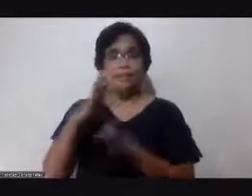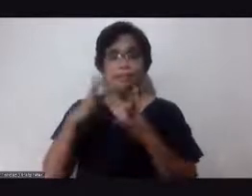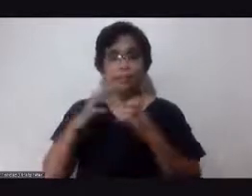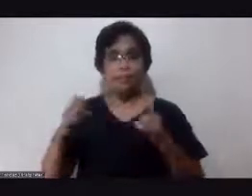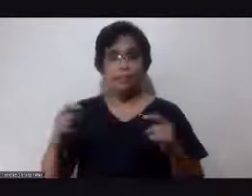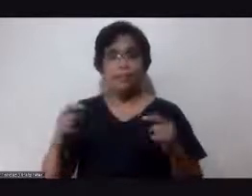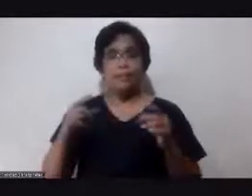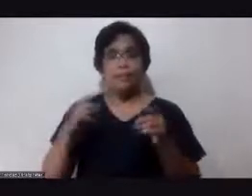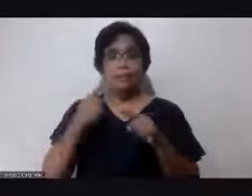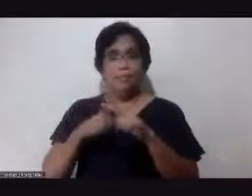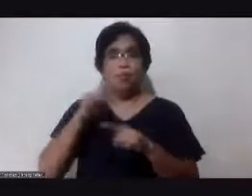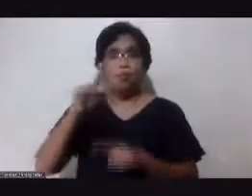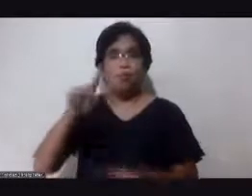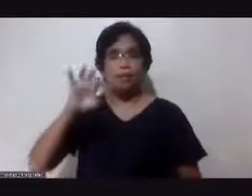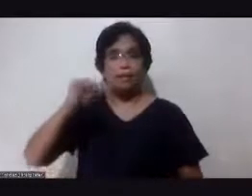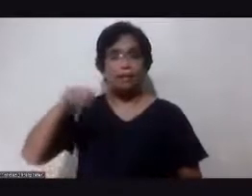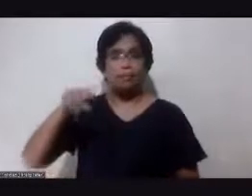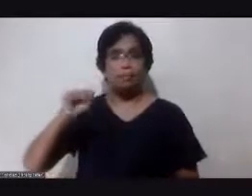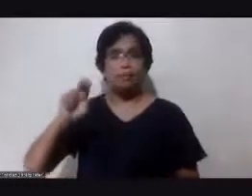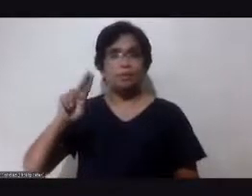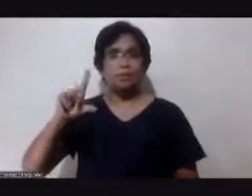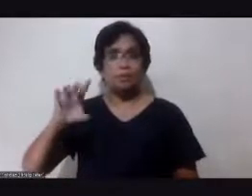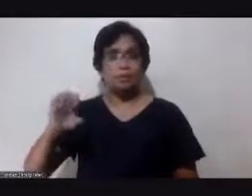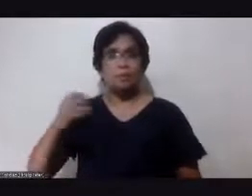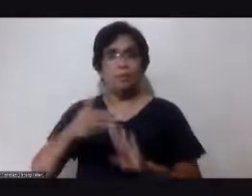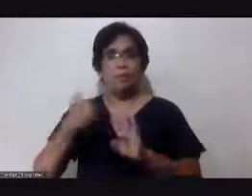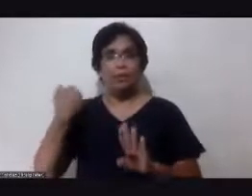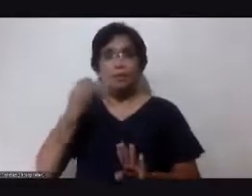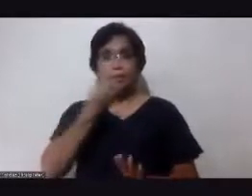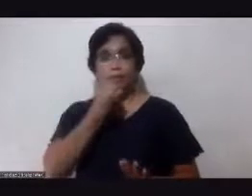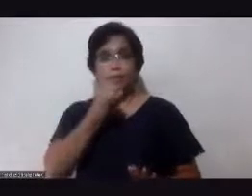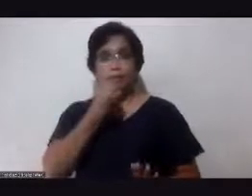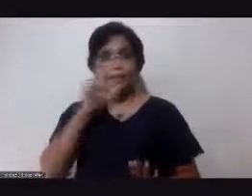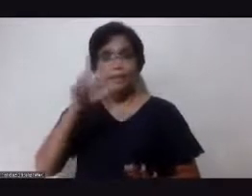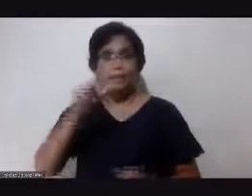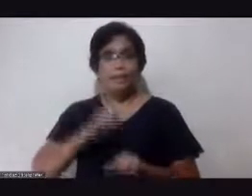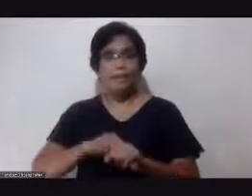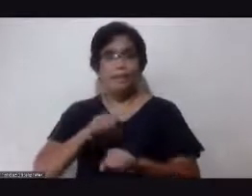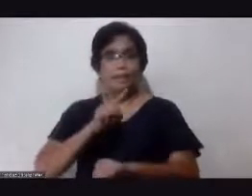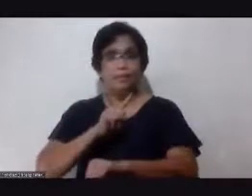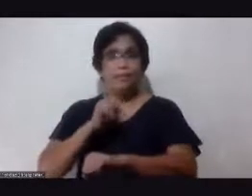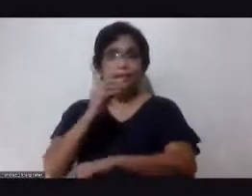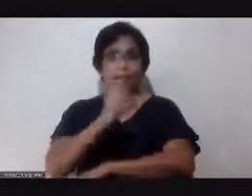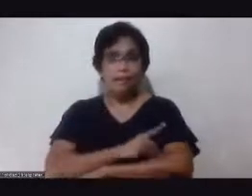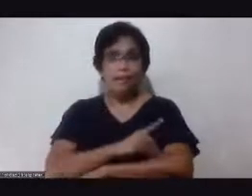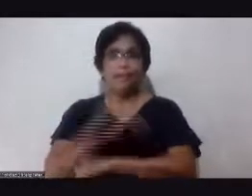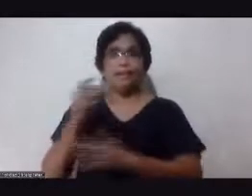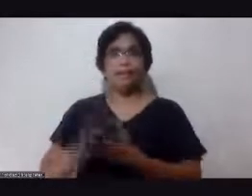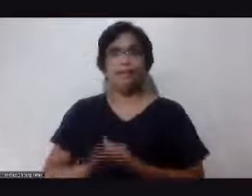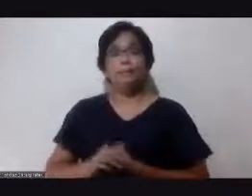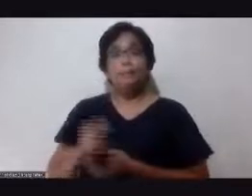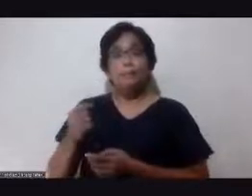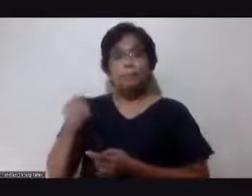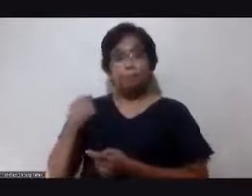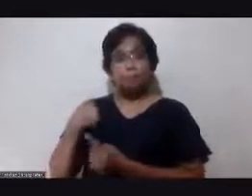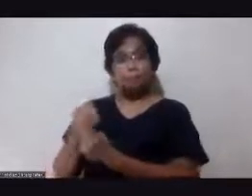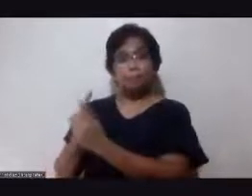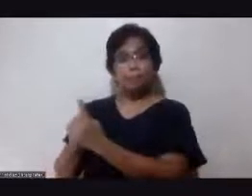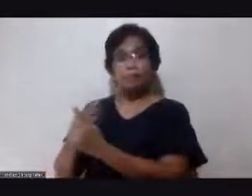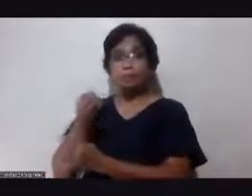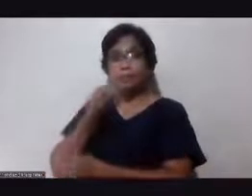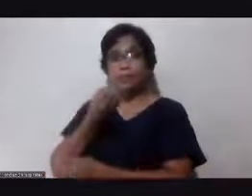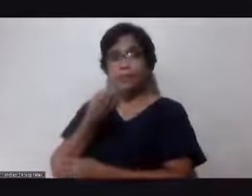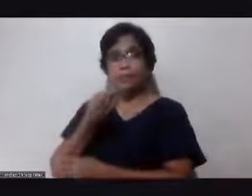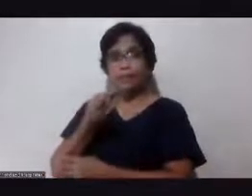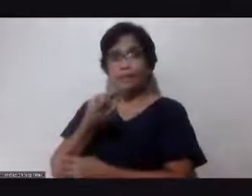kumain. Three times a day. Ako po, uminom ako ng two capsules. Kung, nung